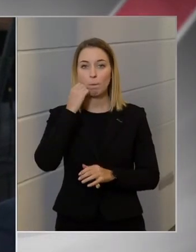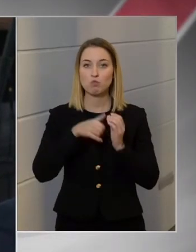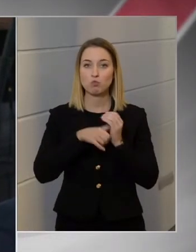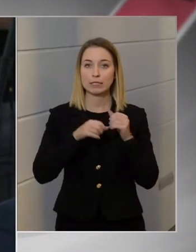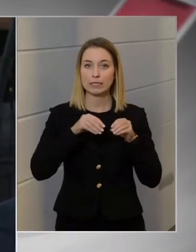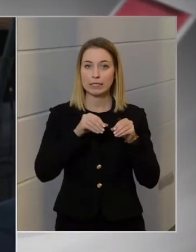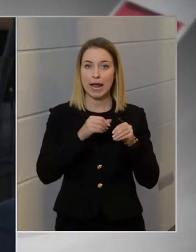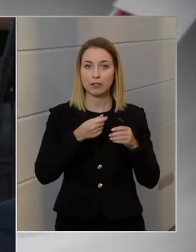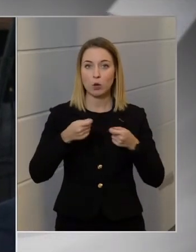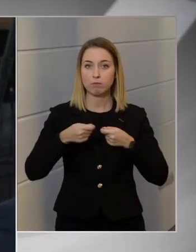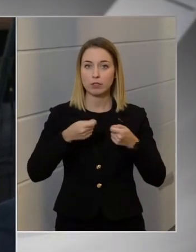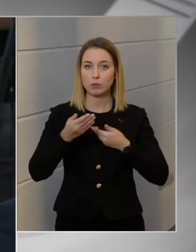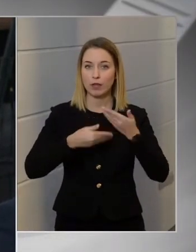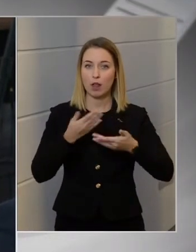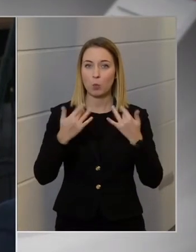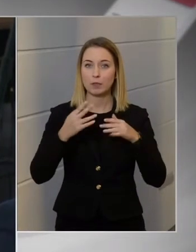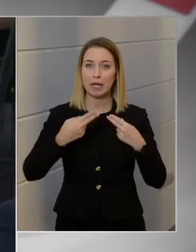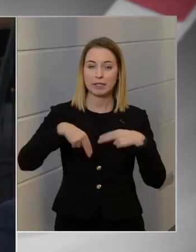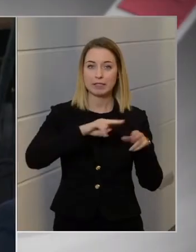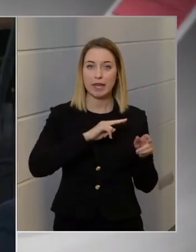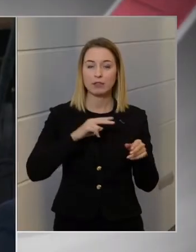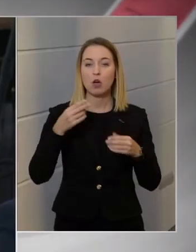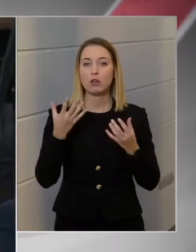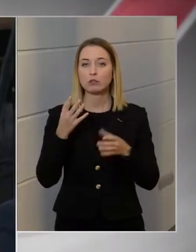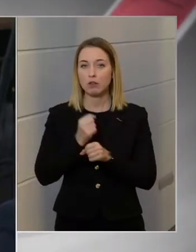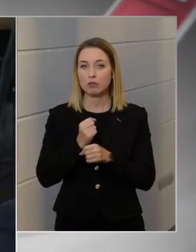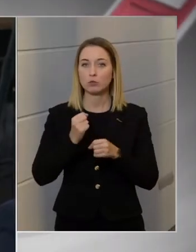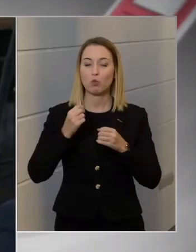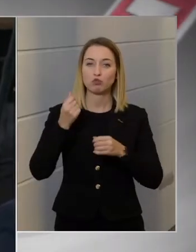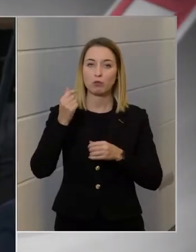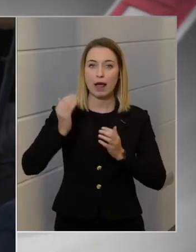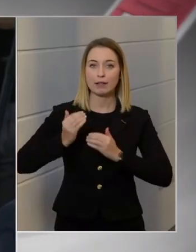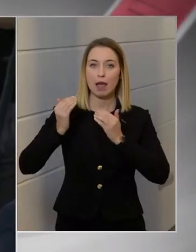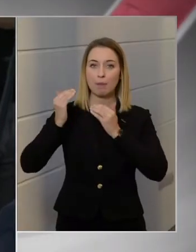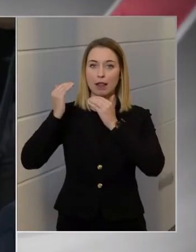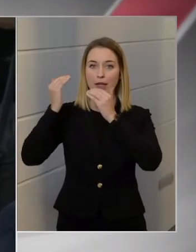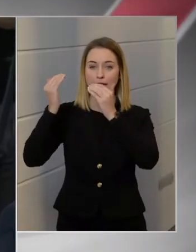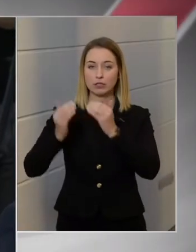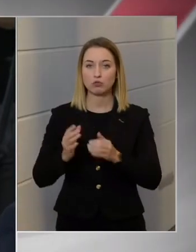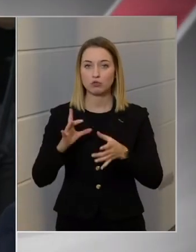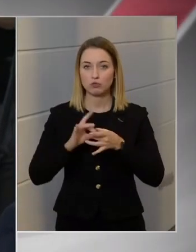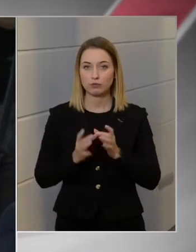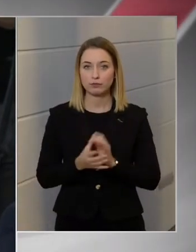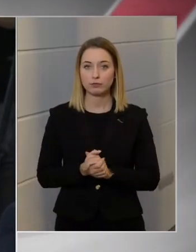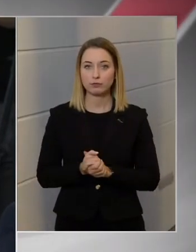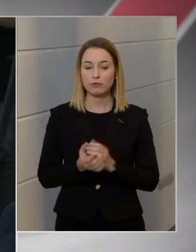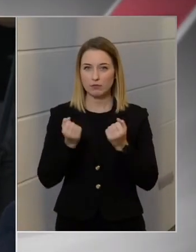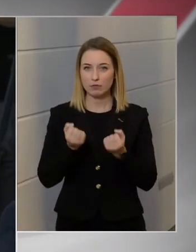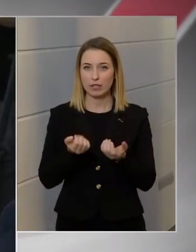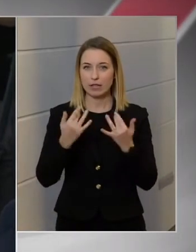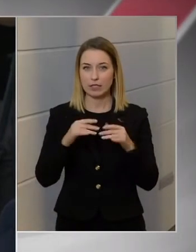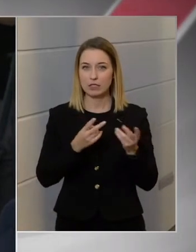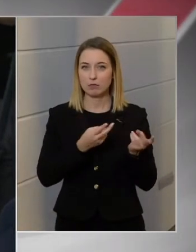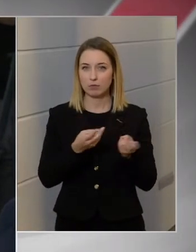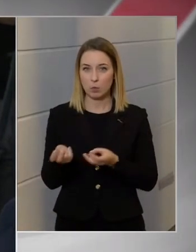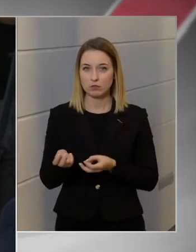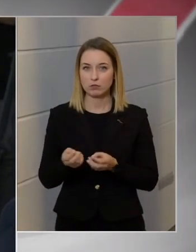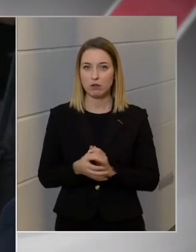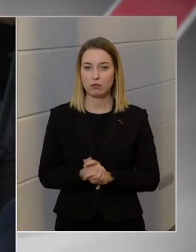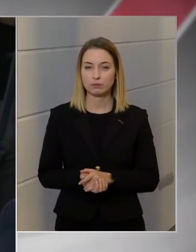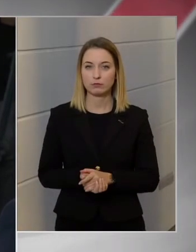kialakult helyzetre. Ugye itt a jelentős és tartós állemelkedés a gazdákat nehéz helyzetbe hozta.